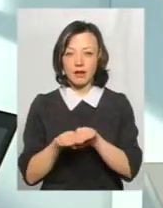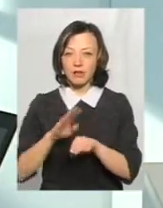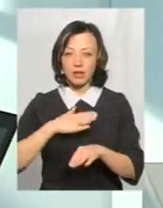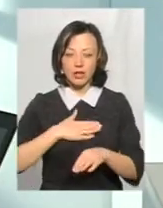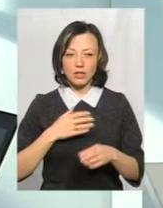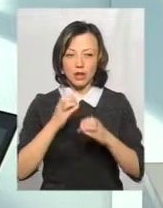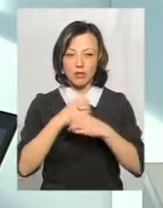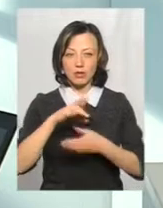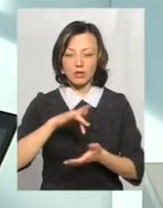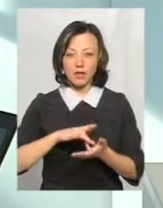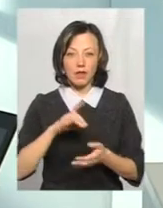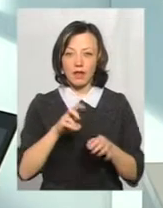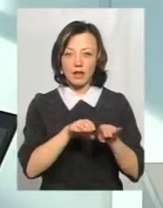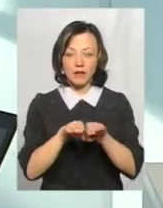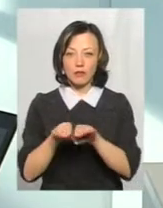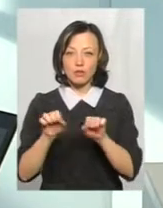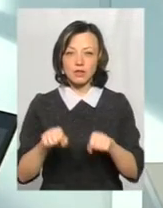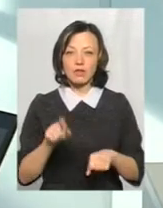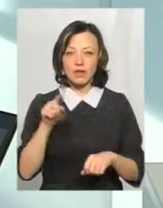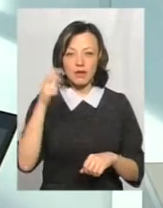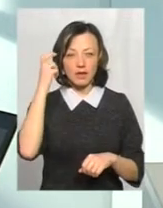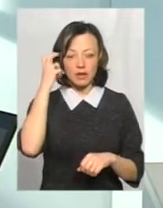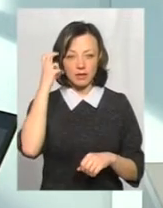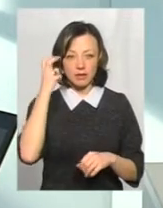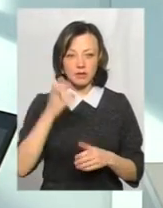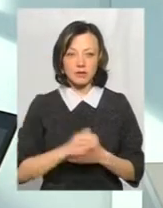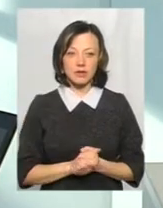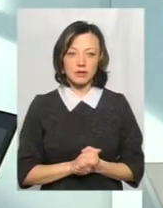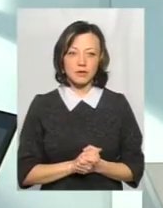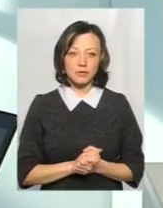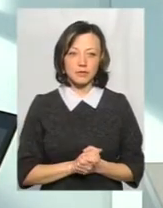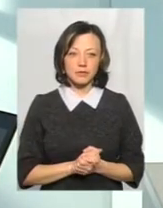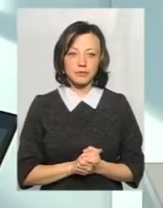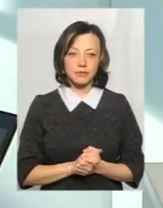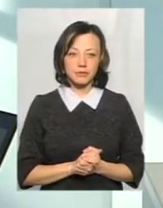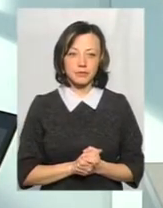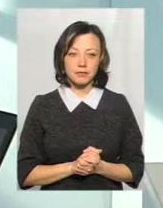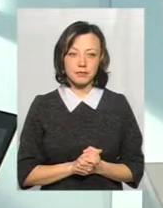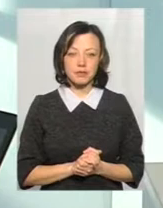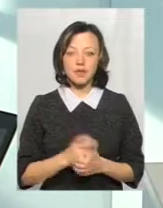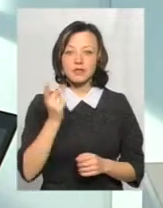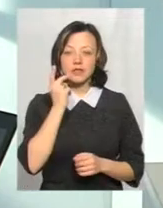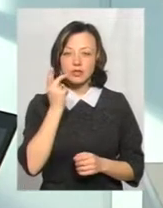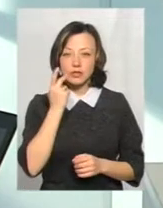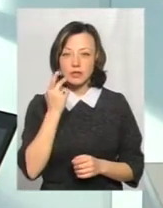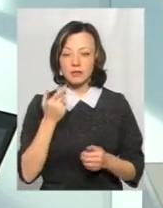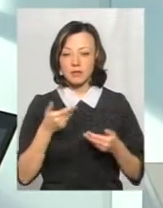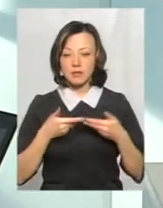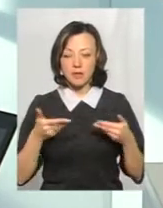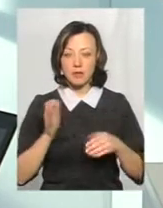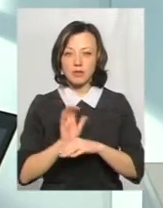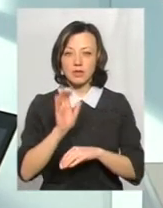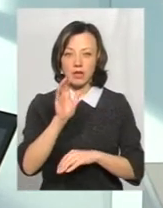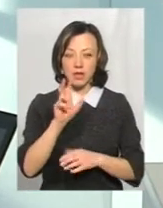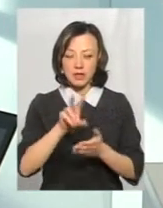лабораторного центру, і не на рівні, можливо, навіть Київського інституту грипу. Зазвичай ми посилаємо, наші